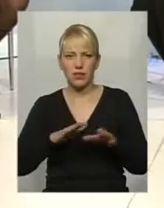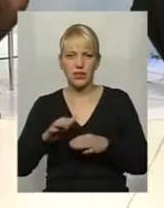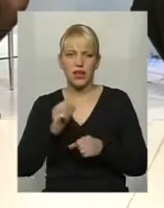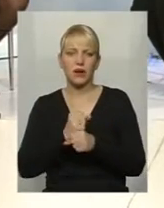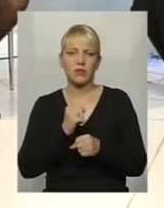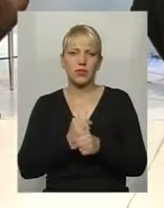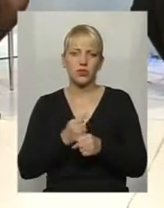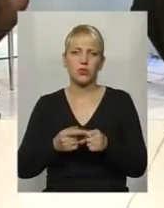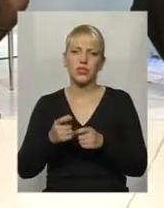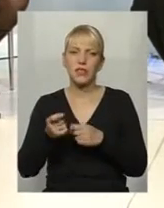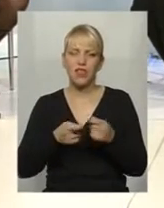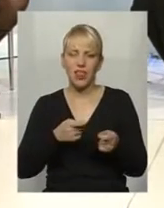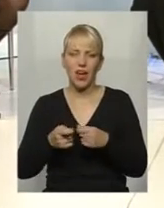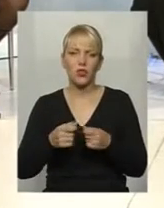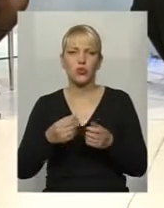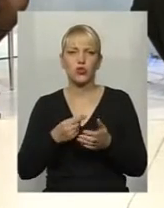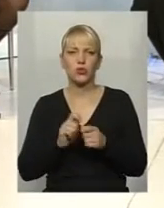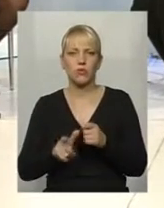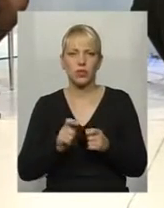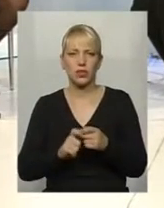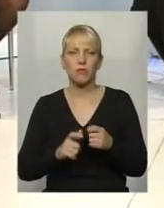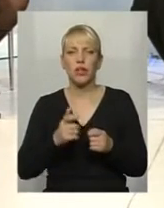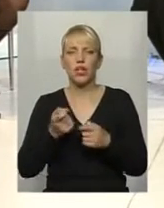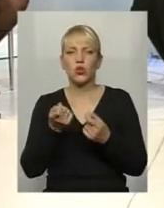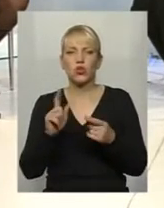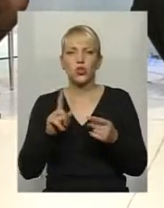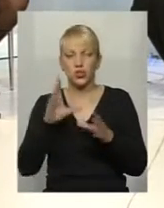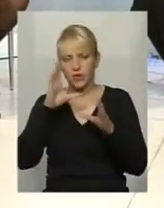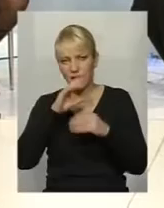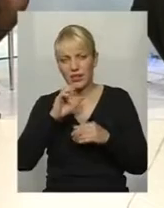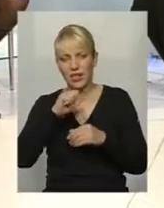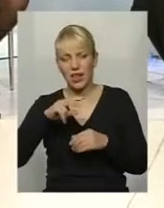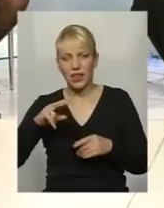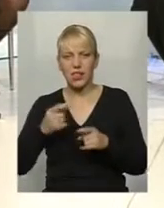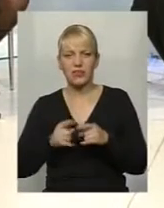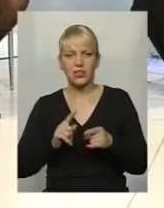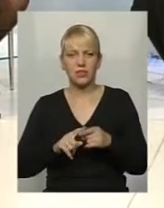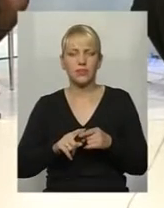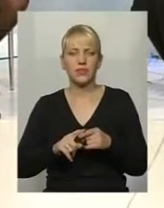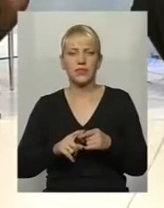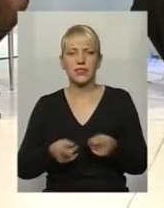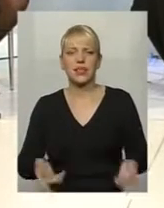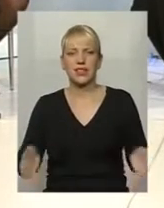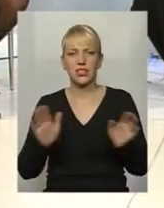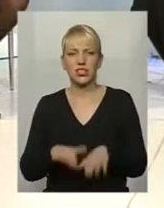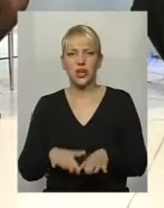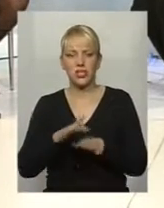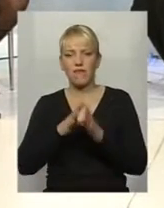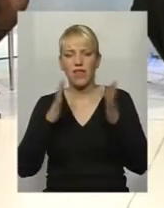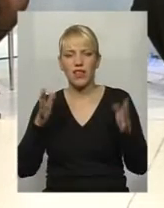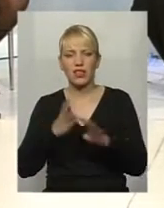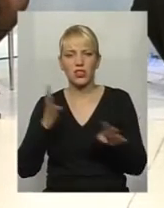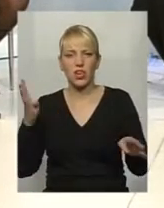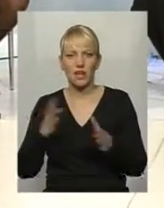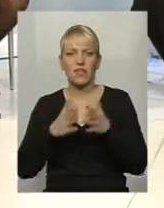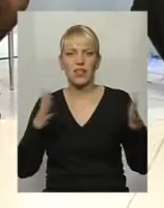спонсорами, трошечки нам щось вдається. Але тим не менше залишаються великі черги, велика